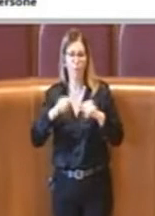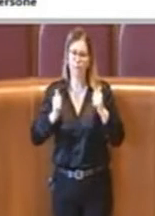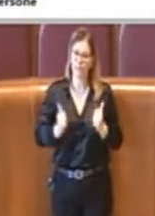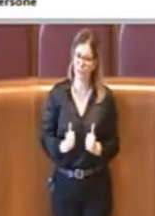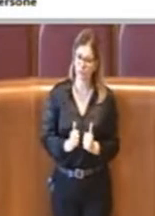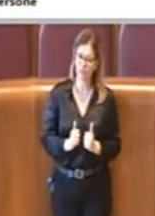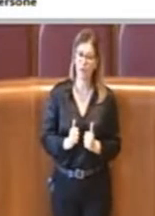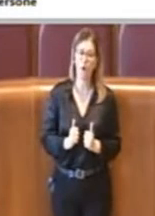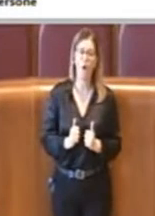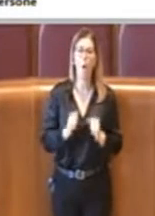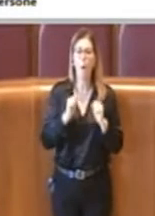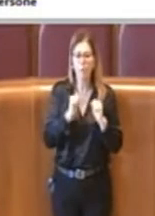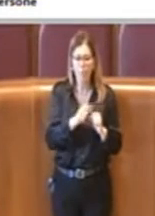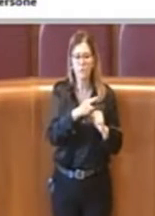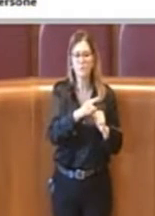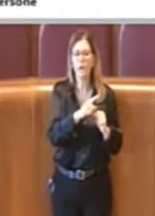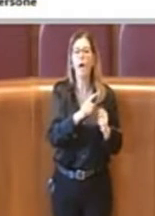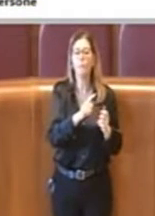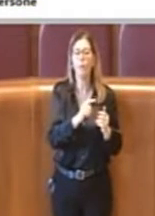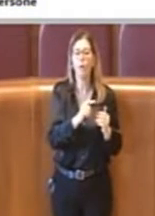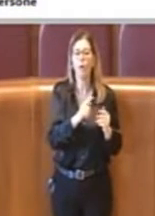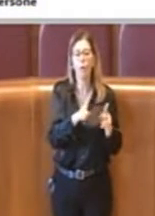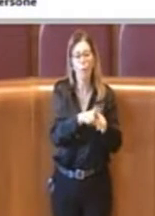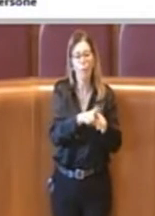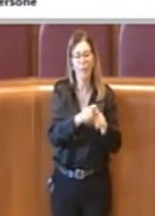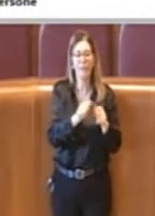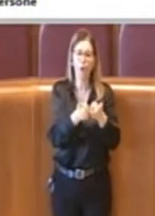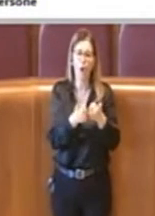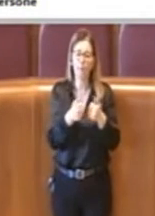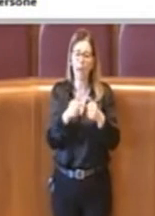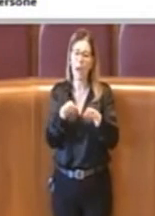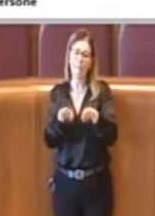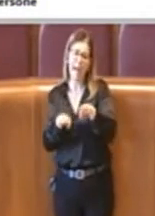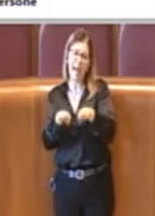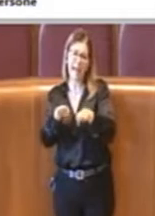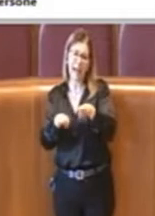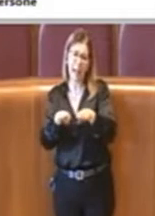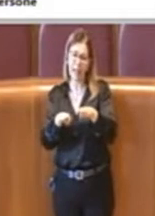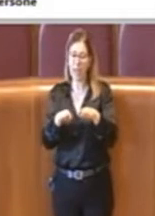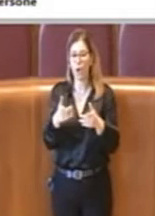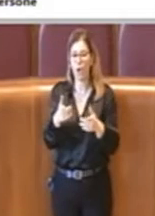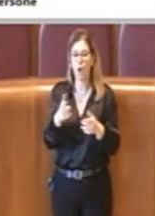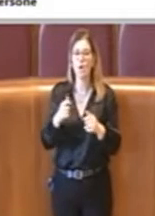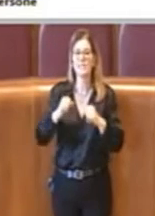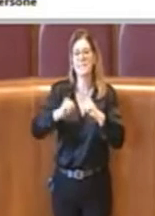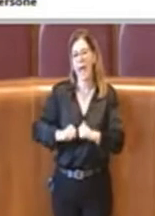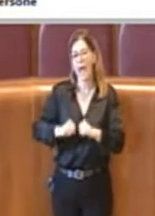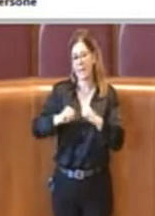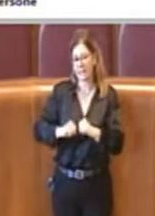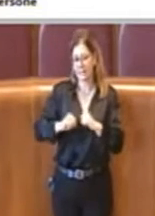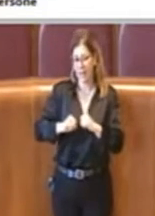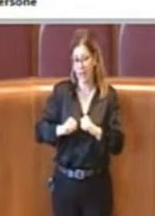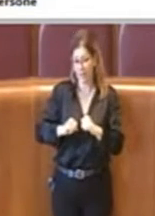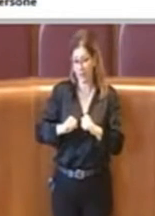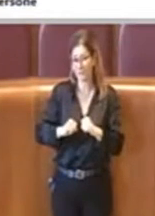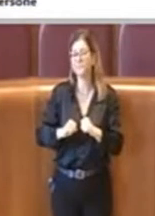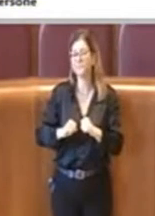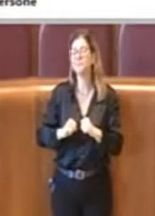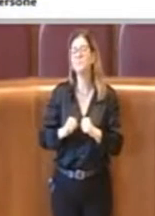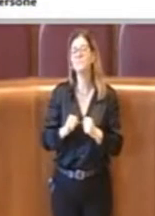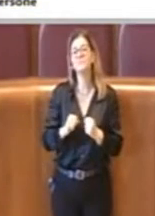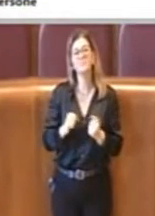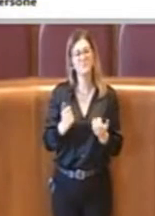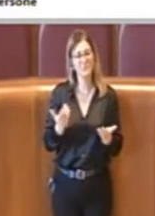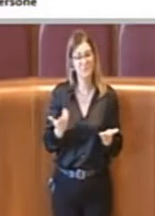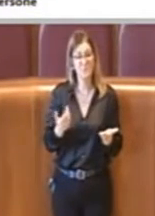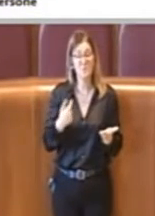comparto sanitario, quindi fare un parallelismo. Ciò che in parte mi stupisce però è che